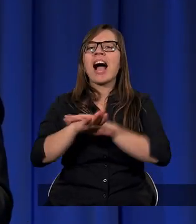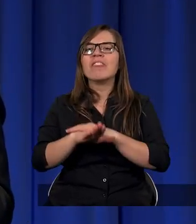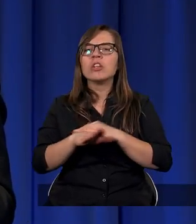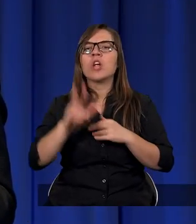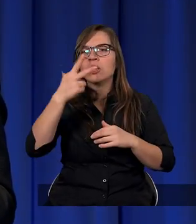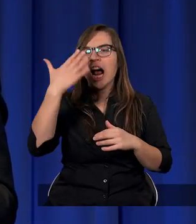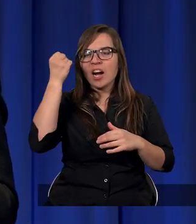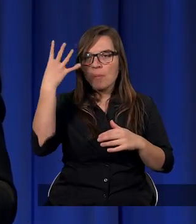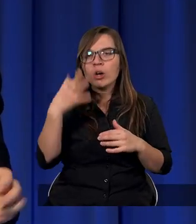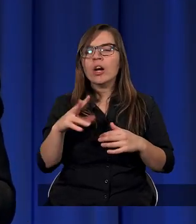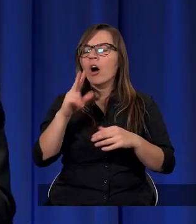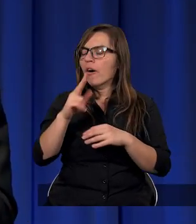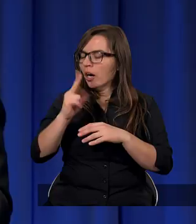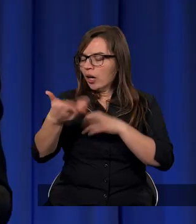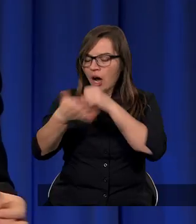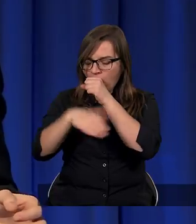trzeci rozdział